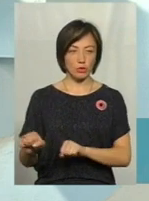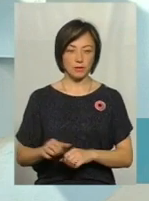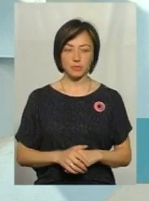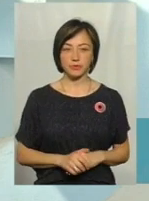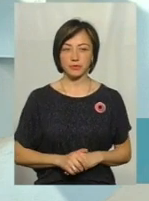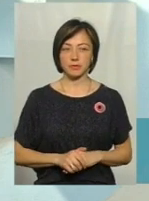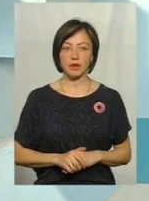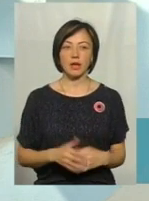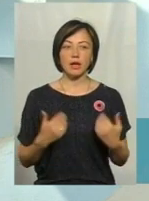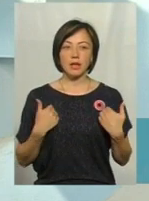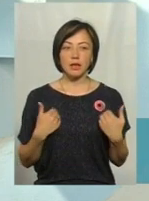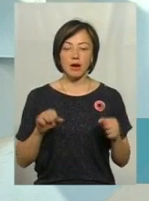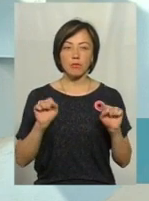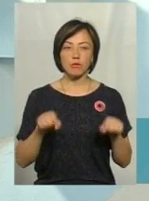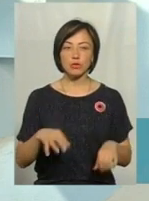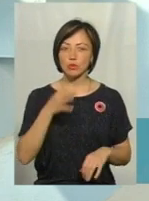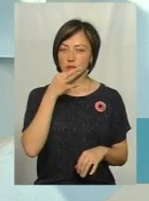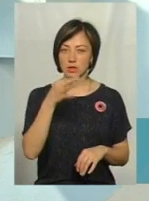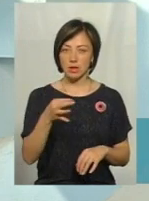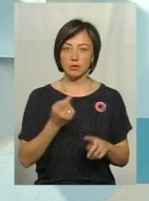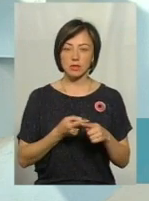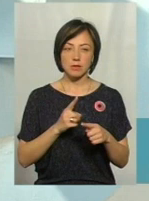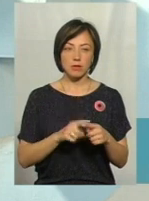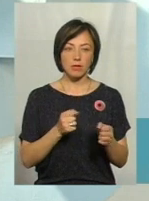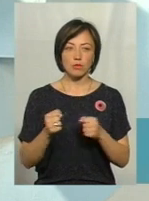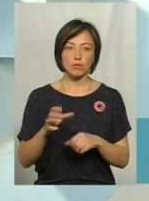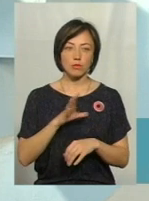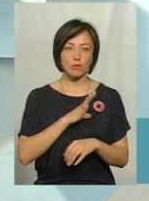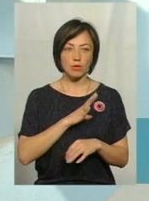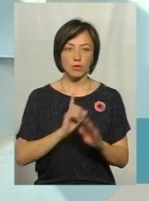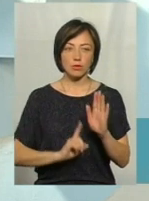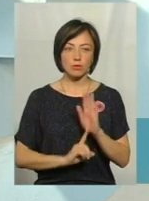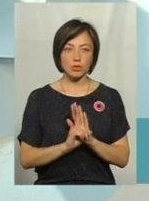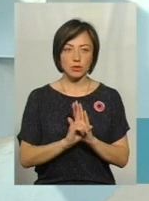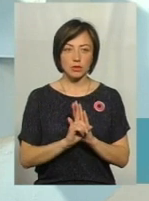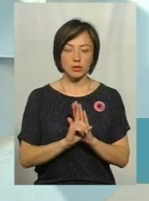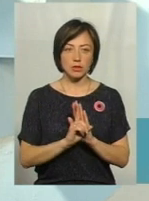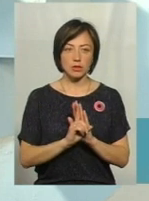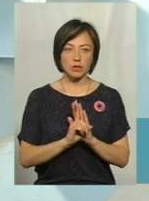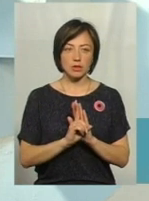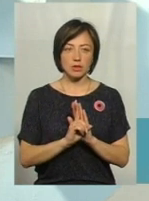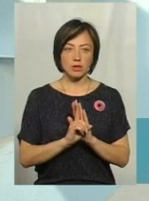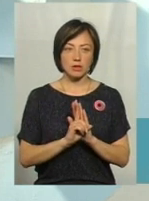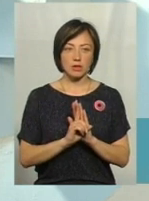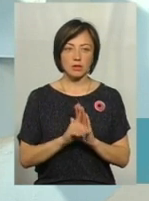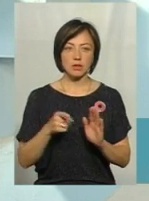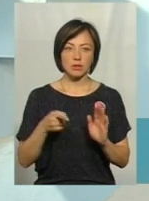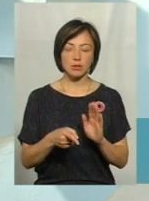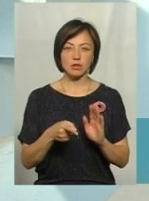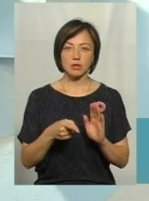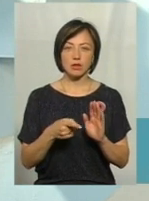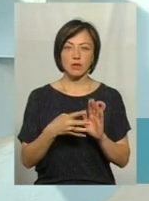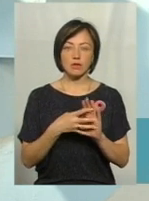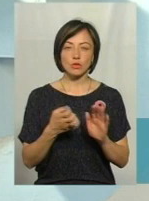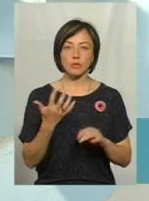Я можу сказати, що робота над цим автоматом була розпочата і компанію «Інтерпроінвест» ще у 2005-му